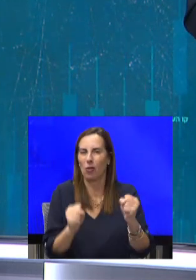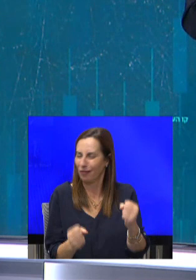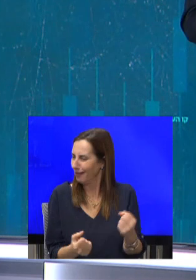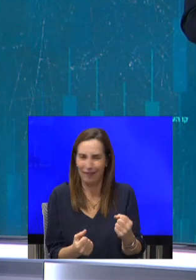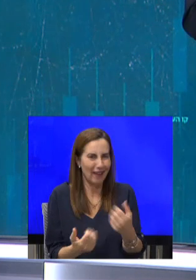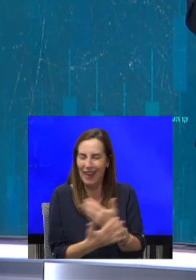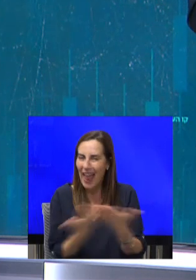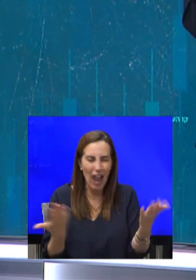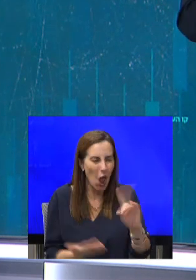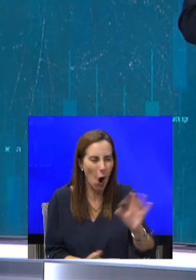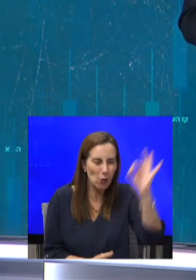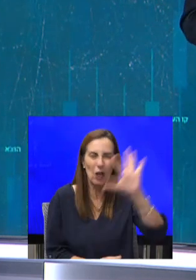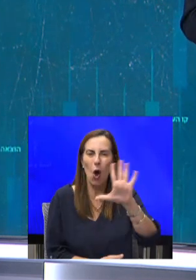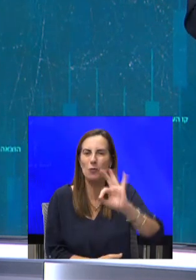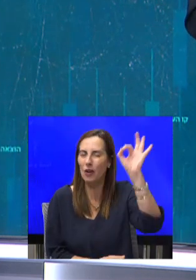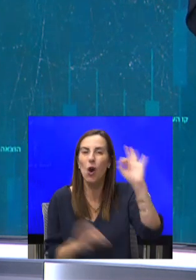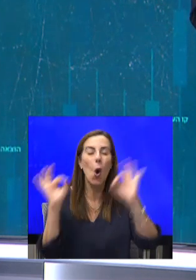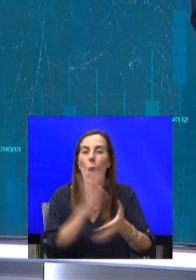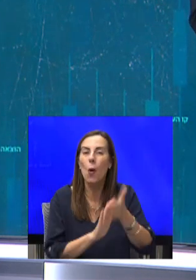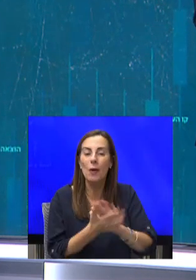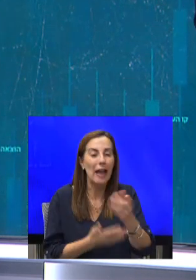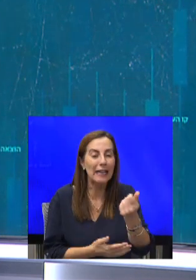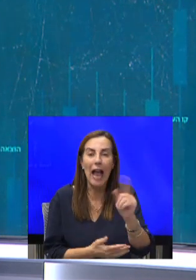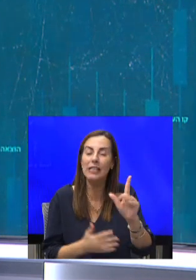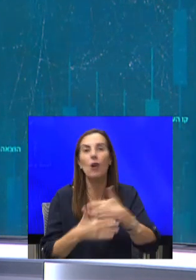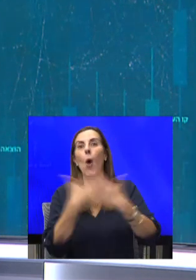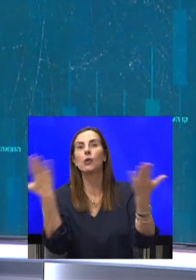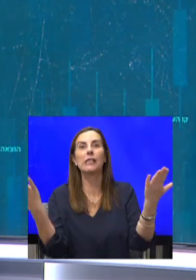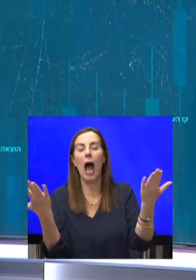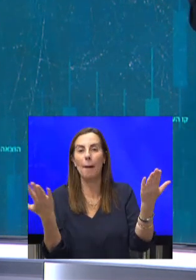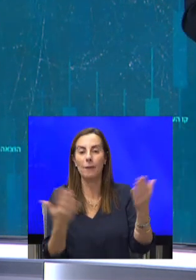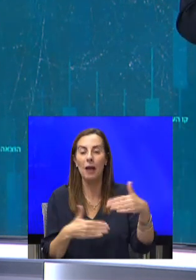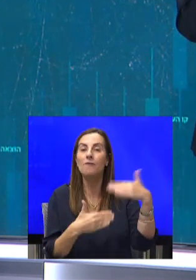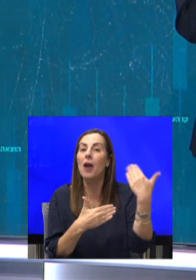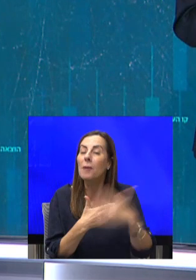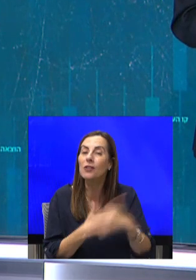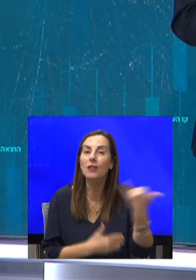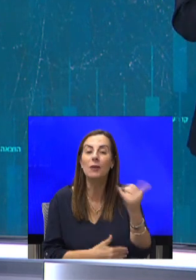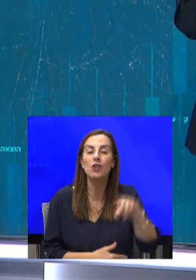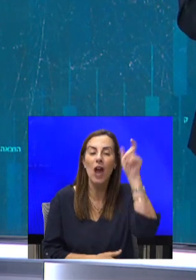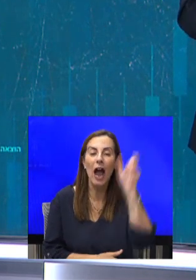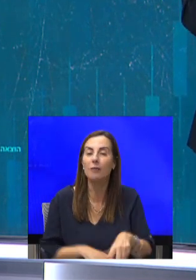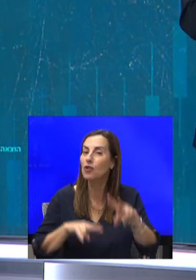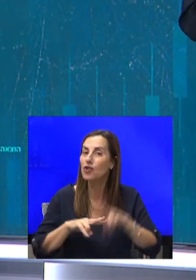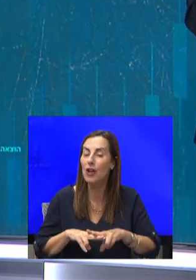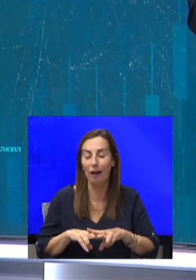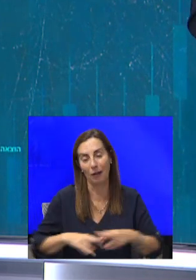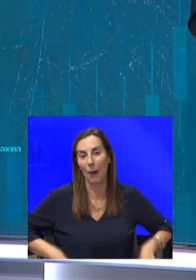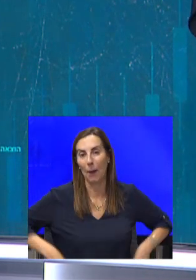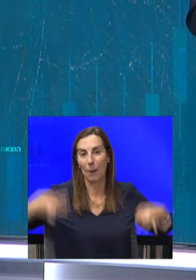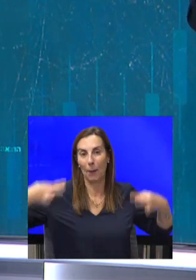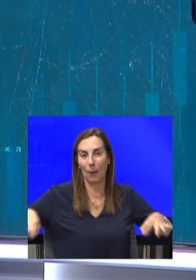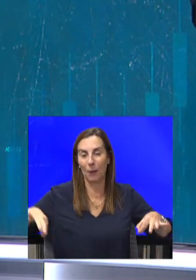אחוזים, ולא כלום. כסף לא צומח על העצים, ובסוף השרשרת תמיד יהיה מישהו שישאר בלי כלום. הדבר היחידי